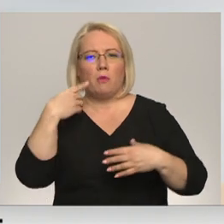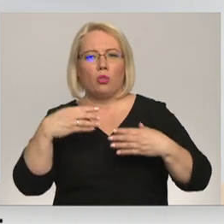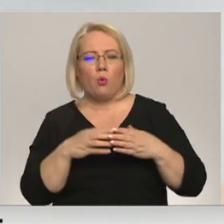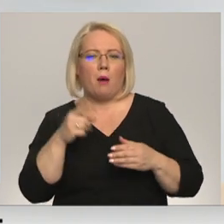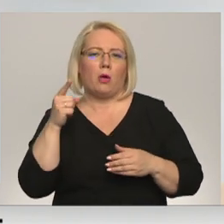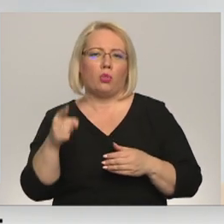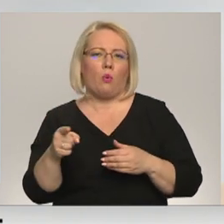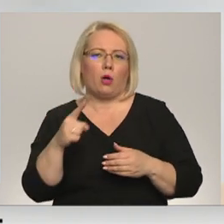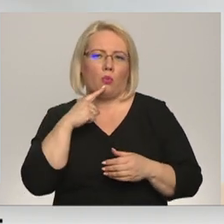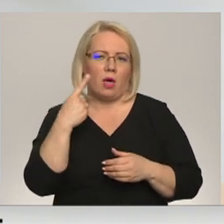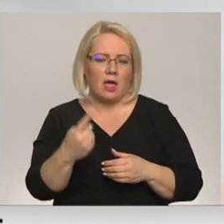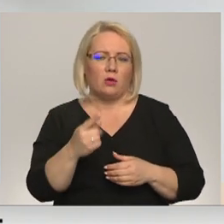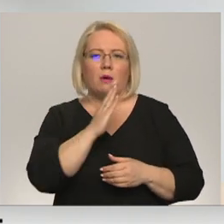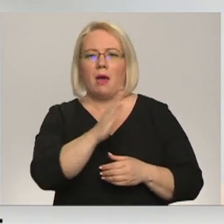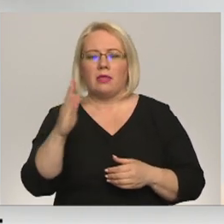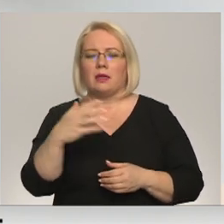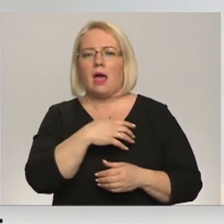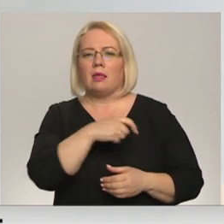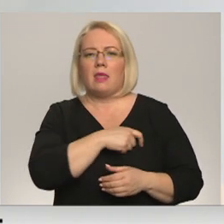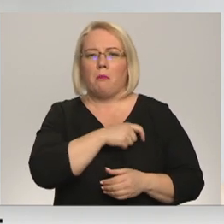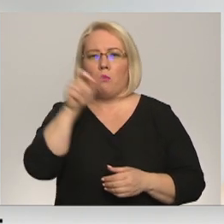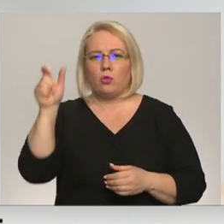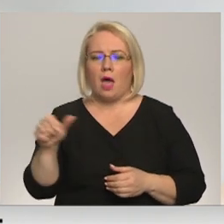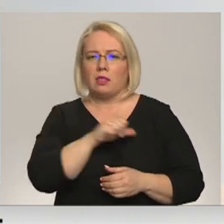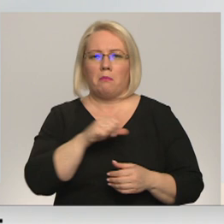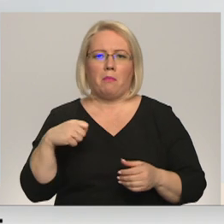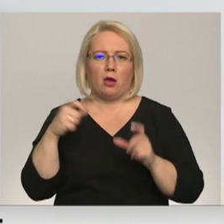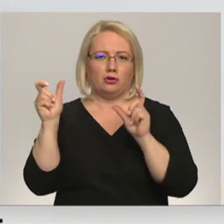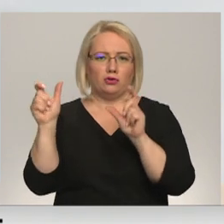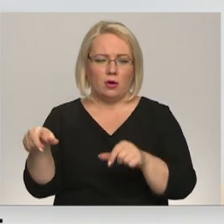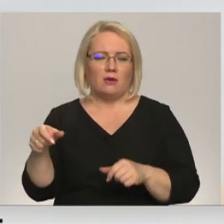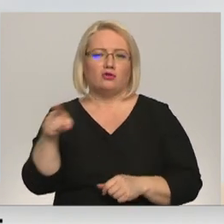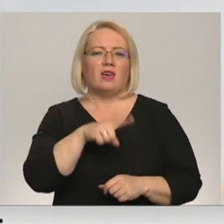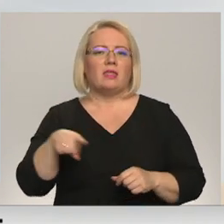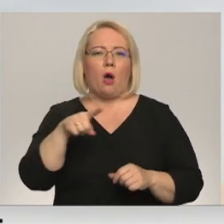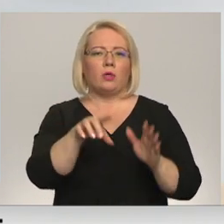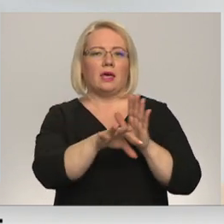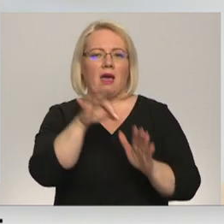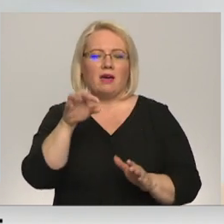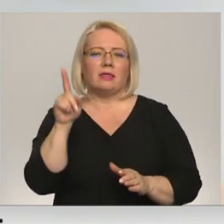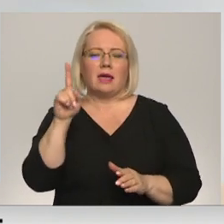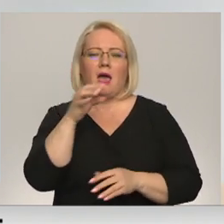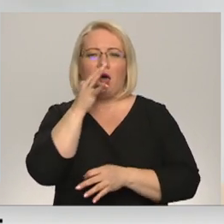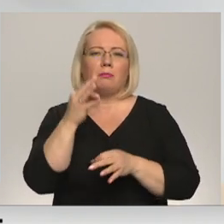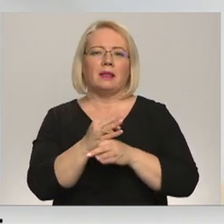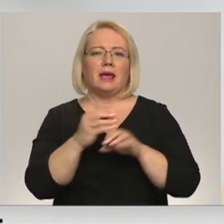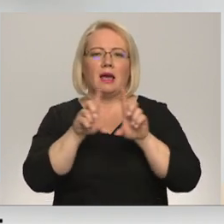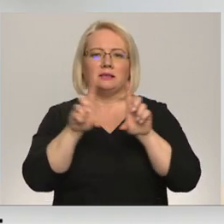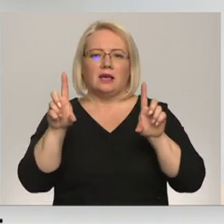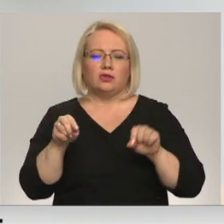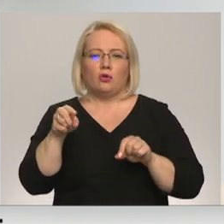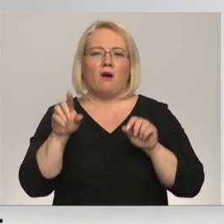tas ir katra deputāta paša rokās, jo viņš ir ievēlēts no tautas. Troši vien, ka tikai kaut kādas atbildīgās institūcijas to var